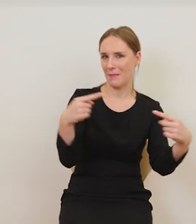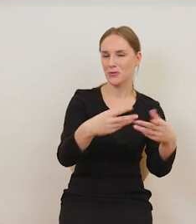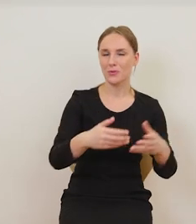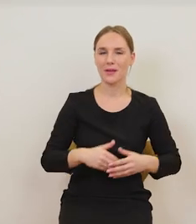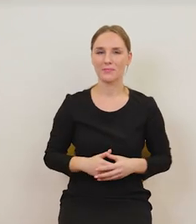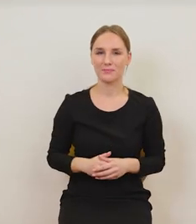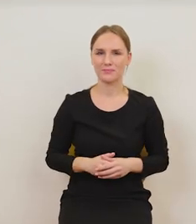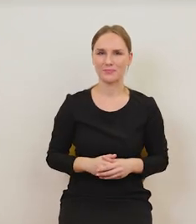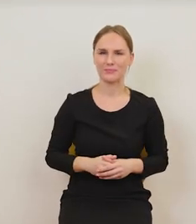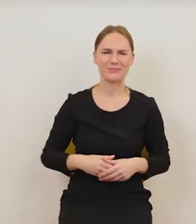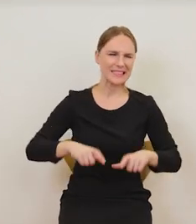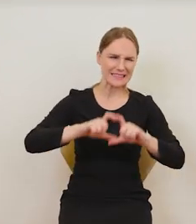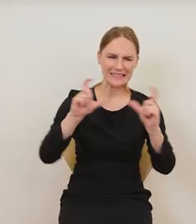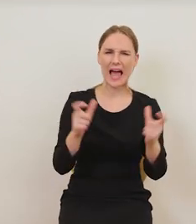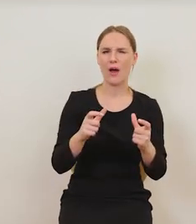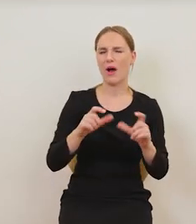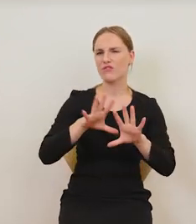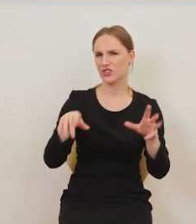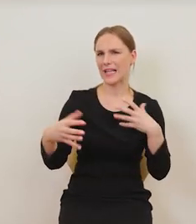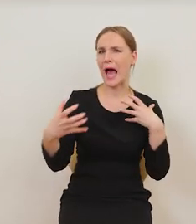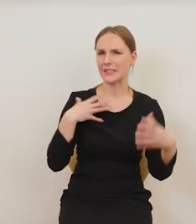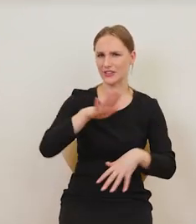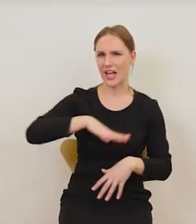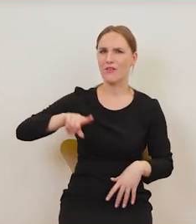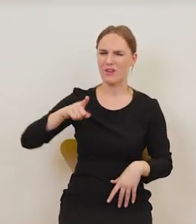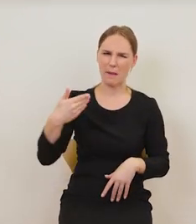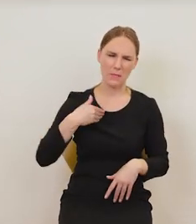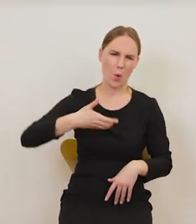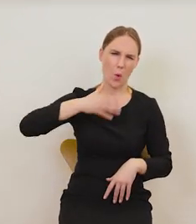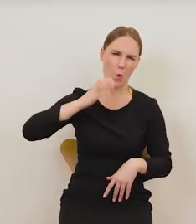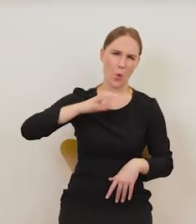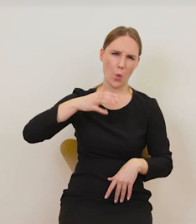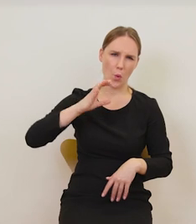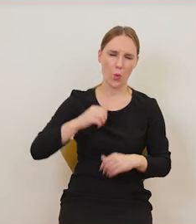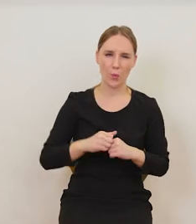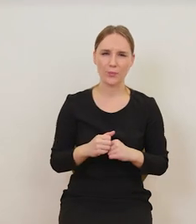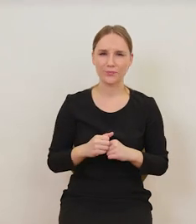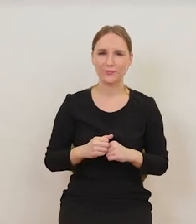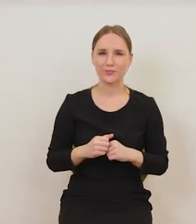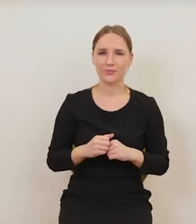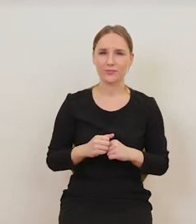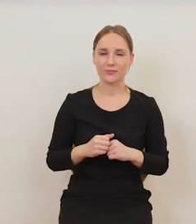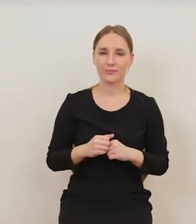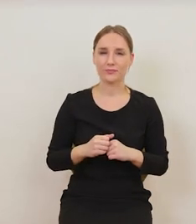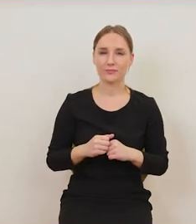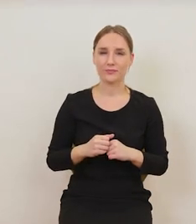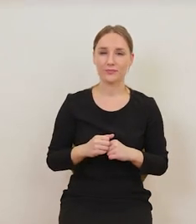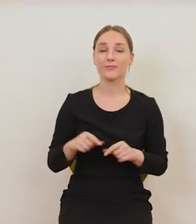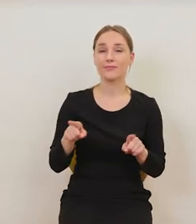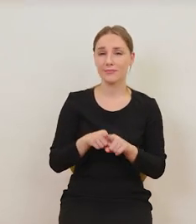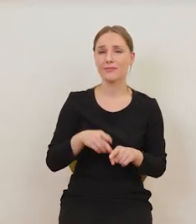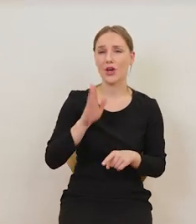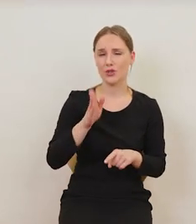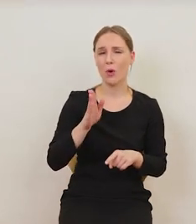jasna. Cała bohema francuska popijała na Montmartre tenże absynt, a